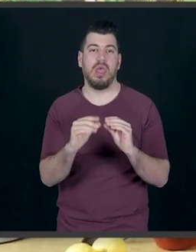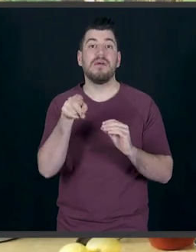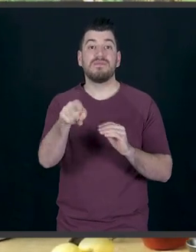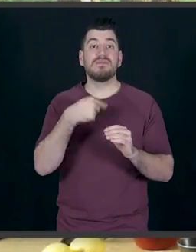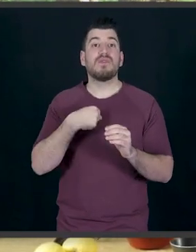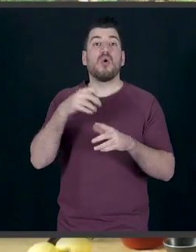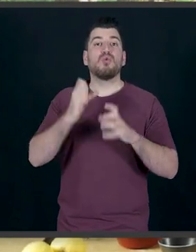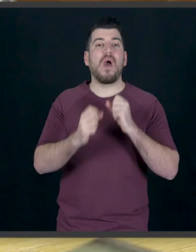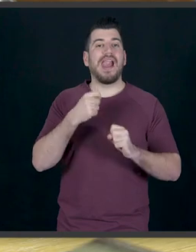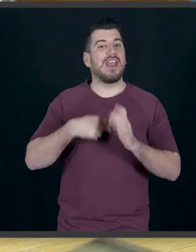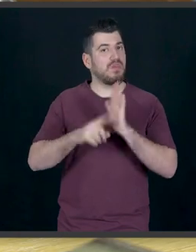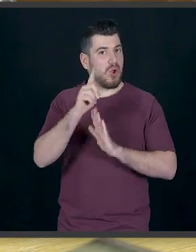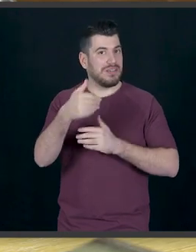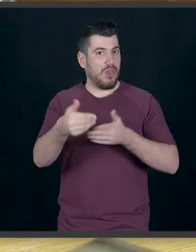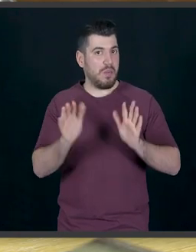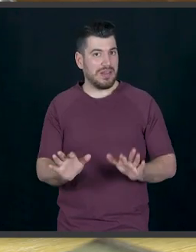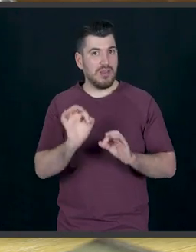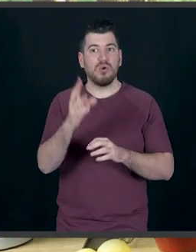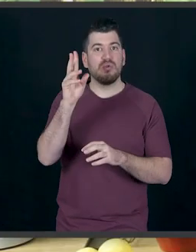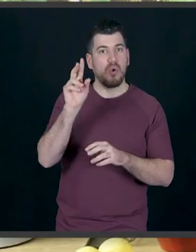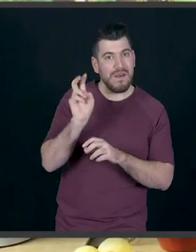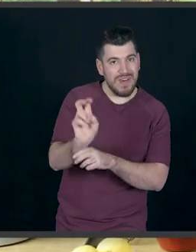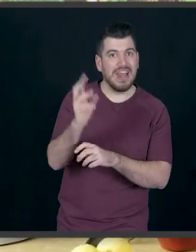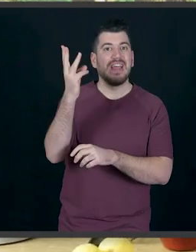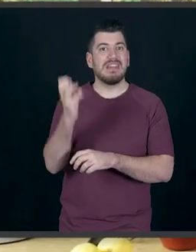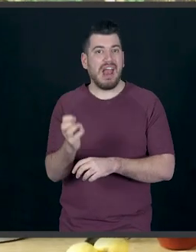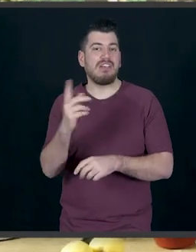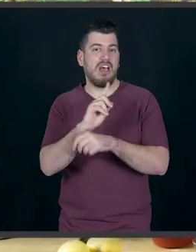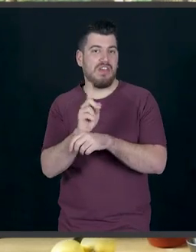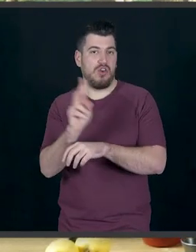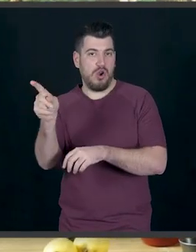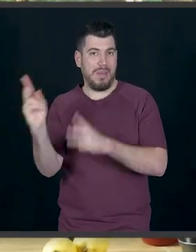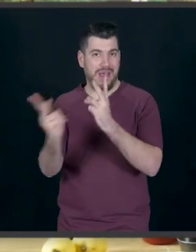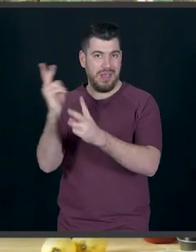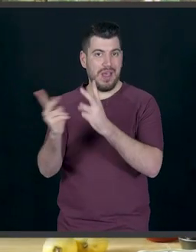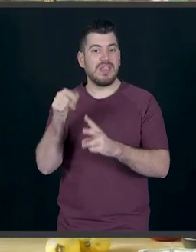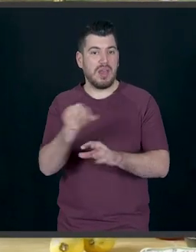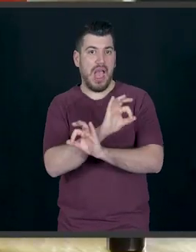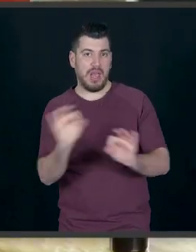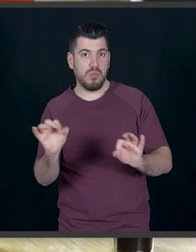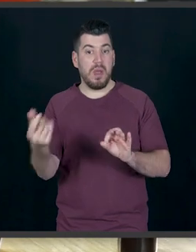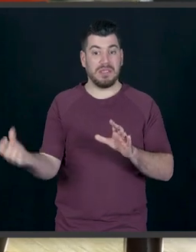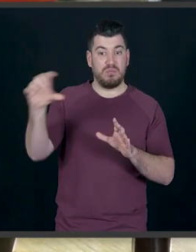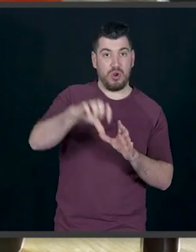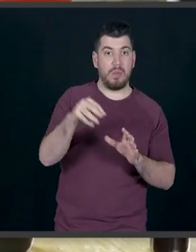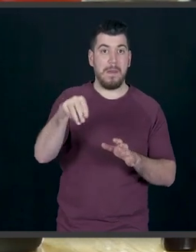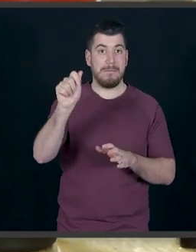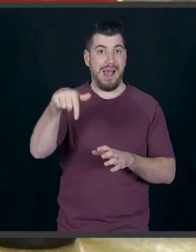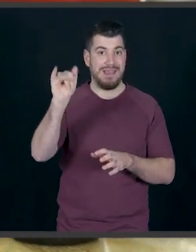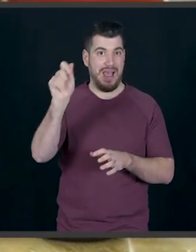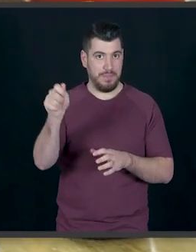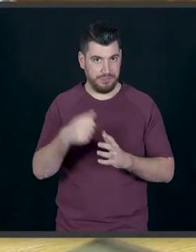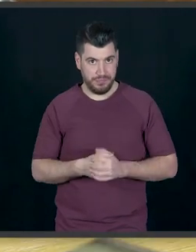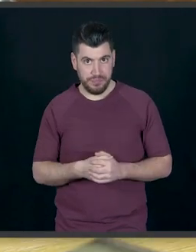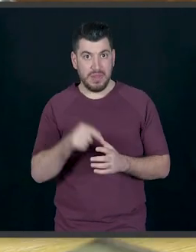θερμοκρασία δωματίου, το έχω βάλει 30 δευτερόλεπτα στο φούρνο μικροκυμάτων και έχει γίνει ακριβώς όπως το θέλω. Θα προσθέσω μέσα τη μαγιά, σε